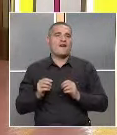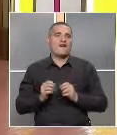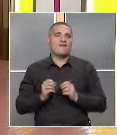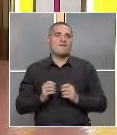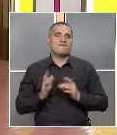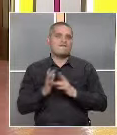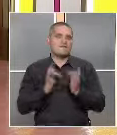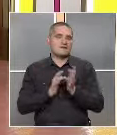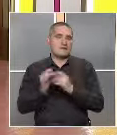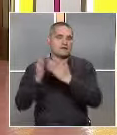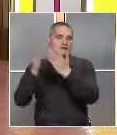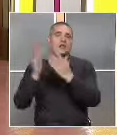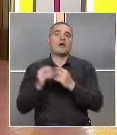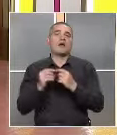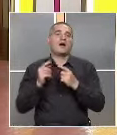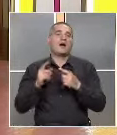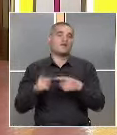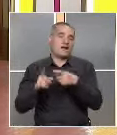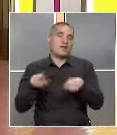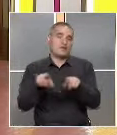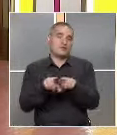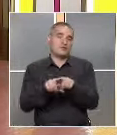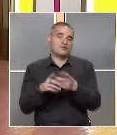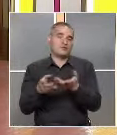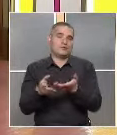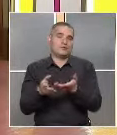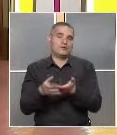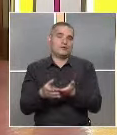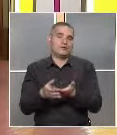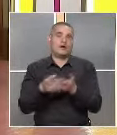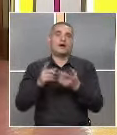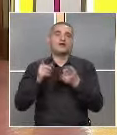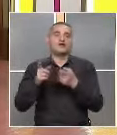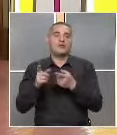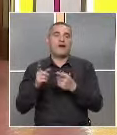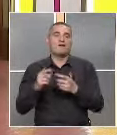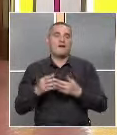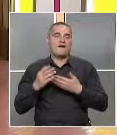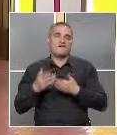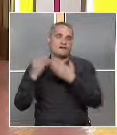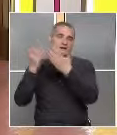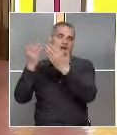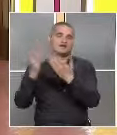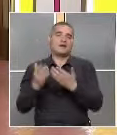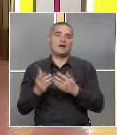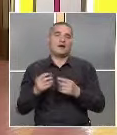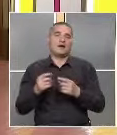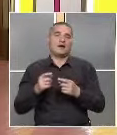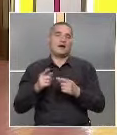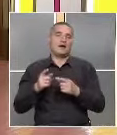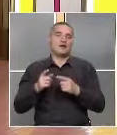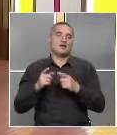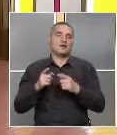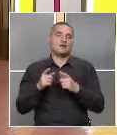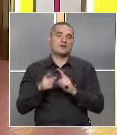Да, възкресал и съживяване е едно и също. Той тогава възкръсва. Не, той не